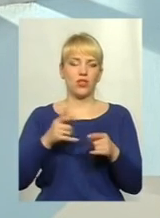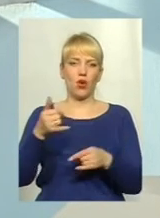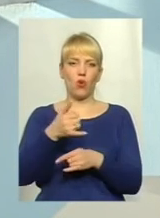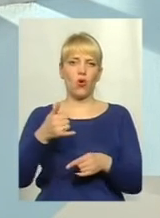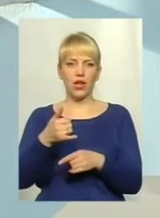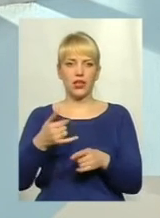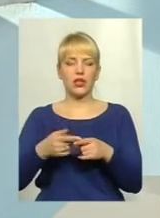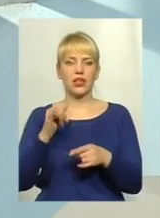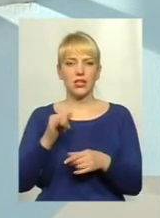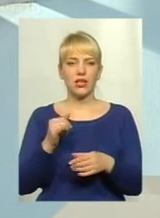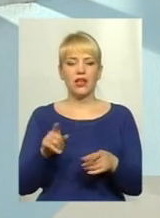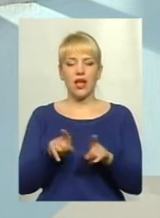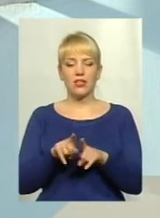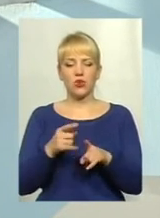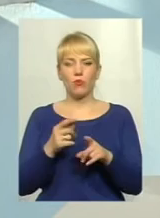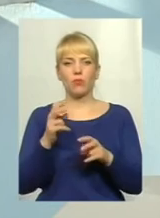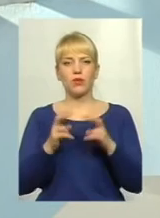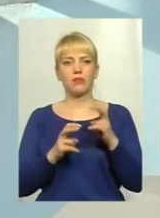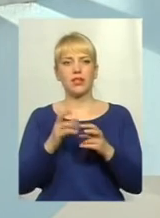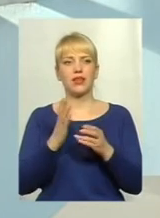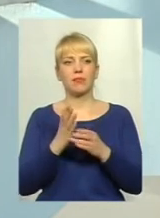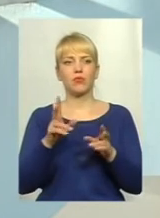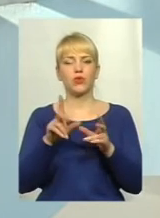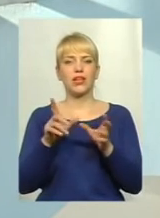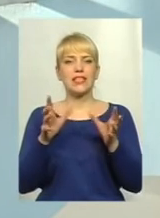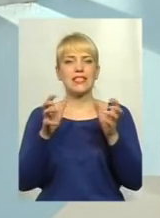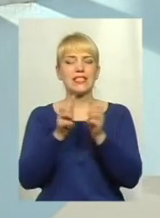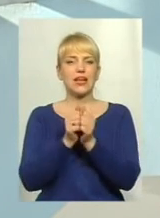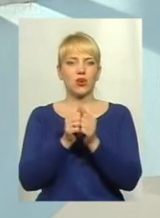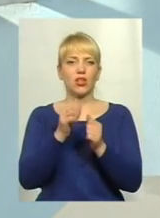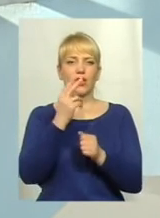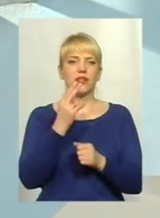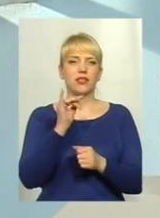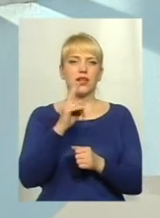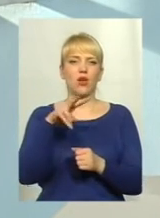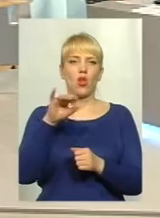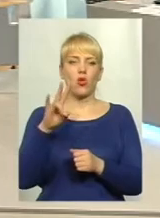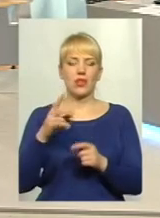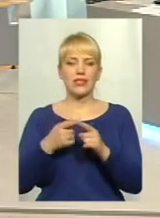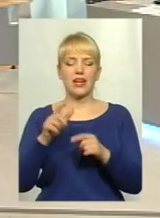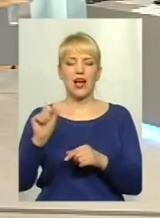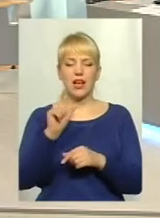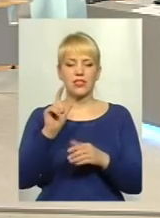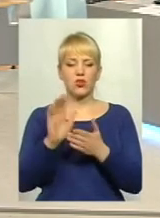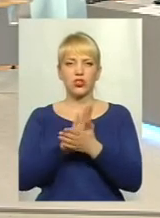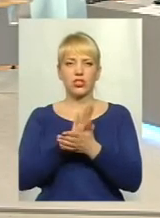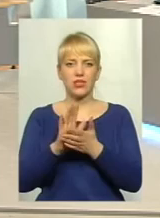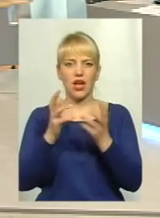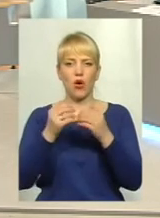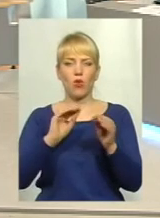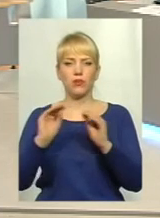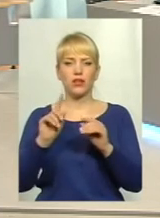на даному місці стоять циклони, там було названо це оператором. Що таке циклон? Циклон – це газово-очисне обладнання, яке дозволяє